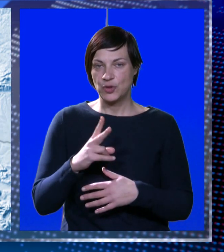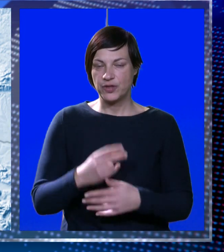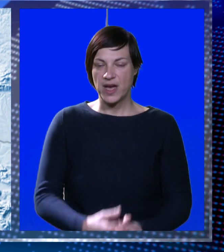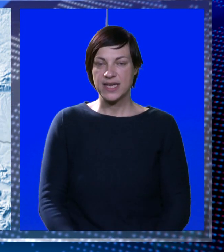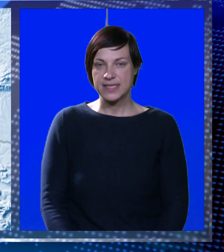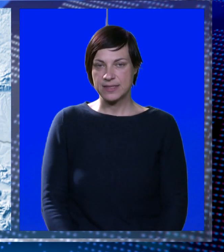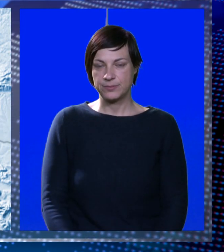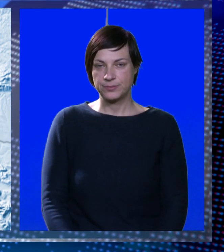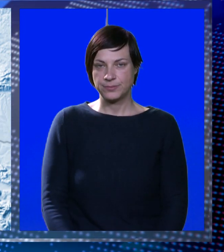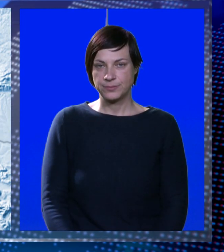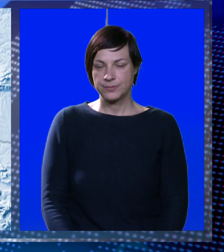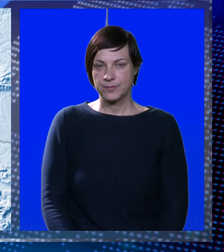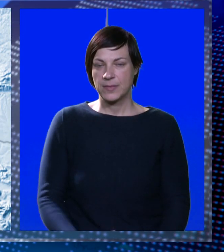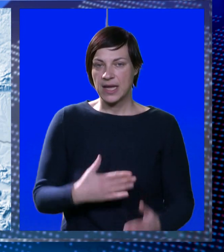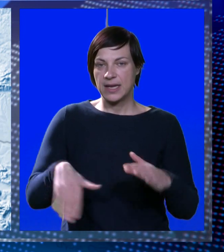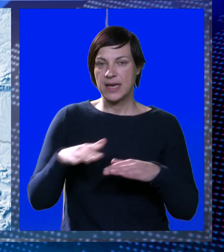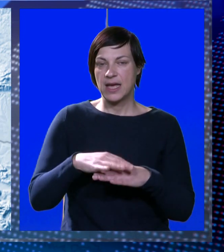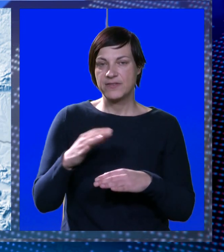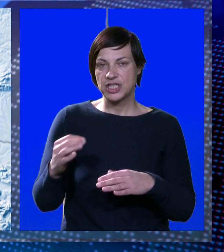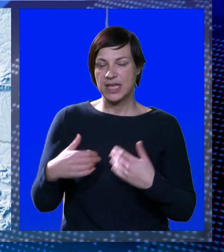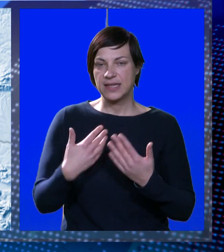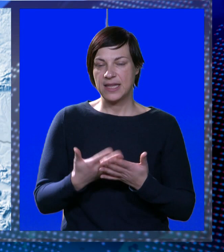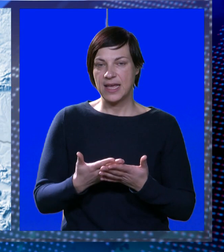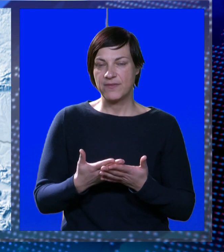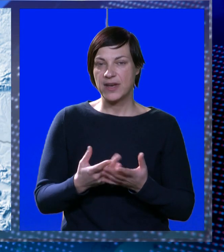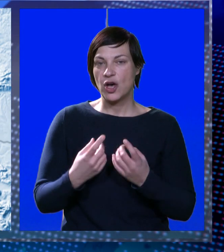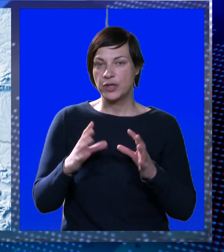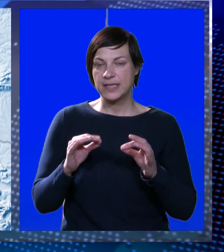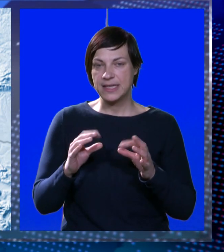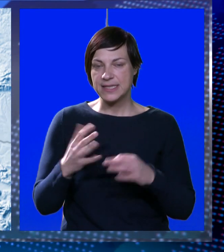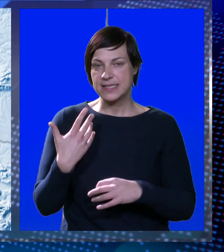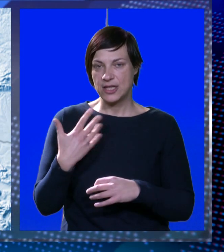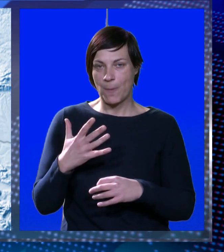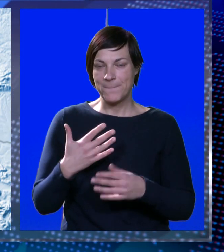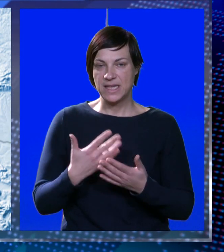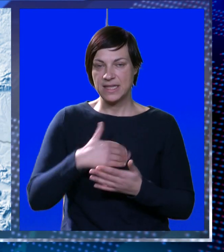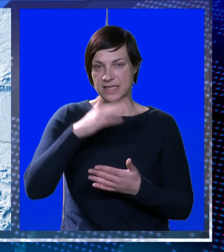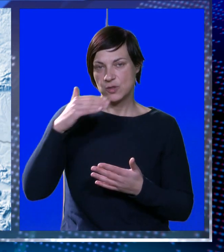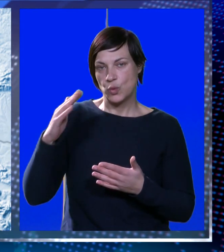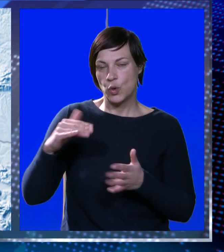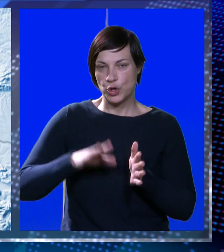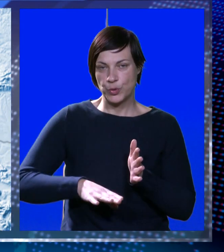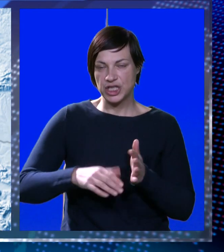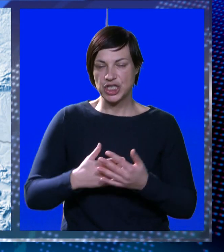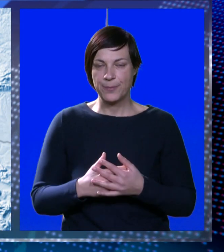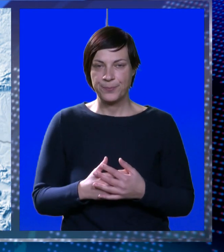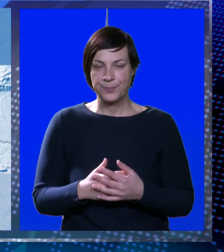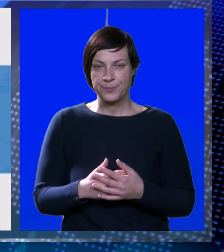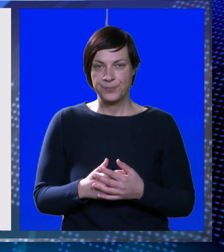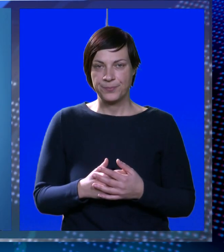do 12 celzijevi stuknjeva. Najviša dnevna temperatura uglavnom od 10 do 15 u gorju niža.